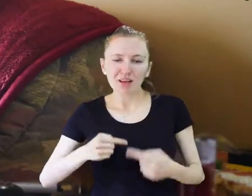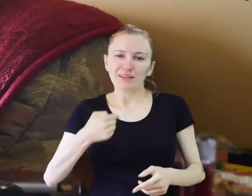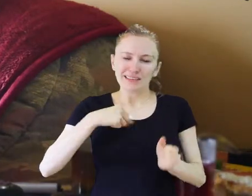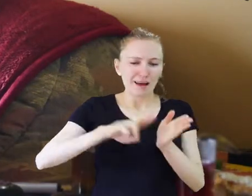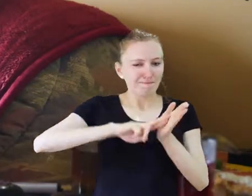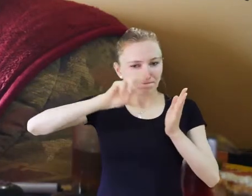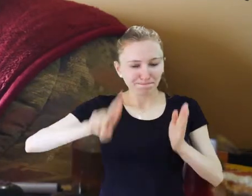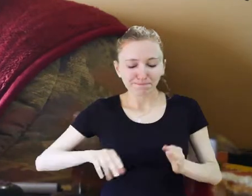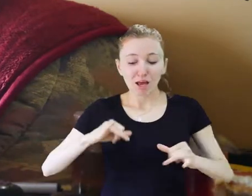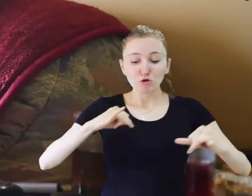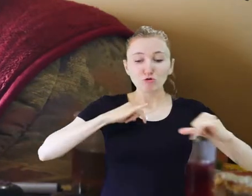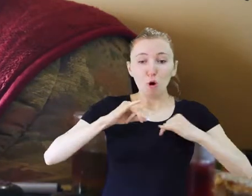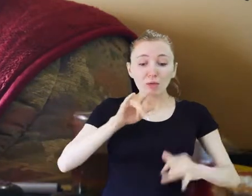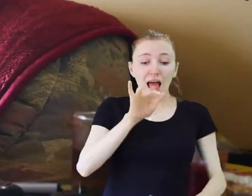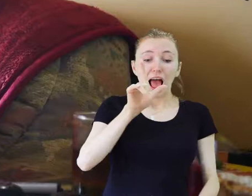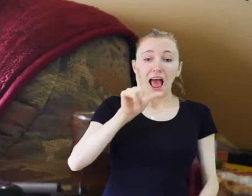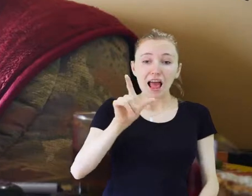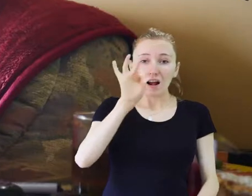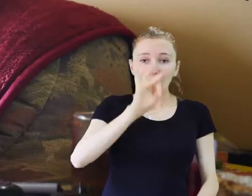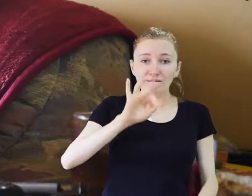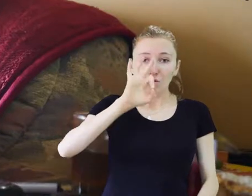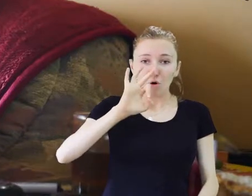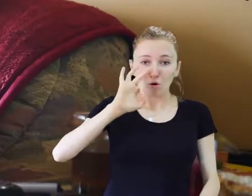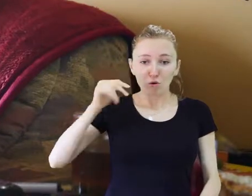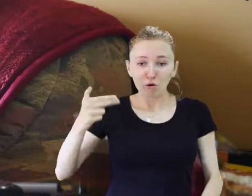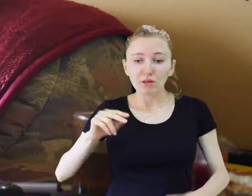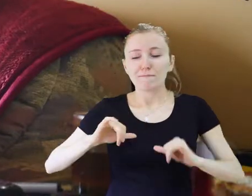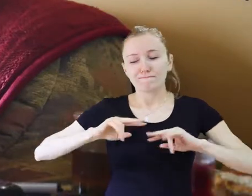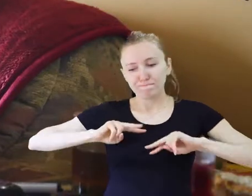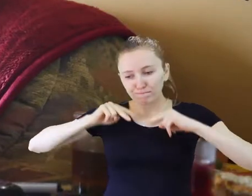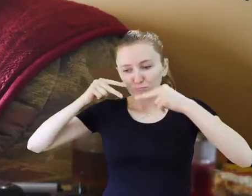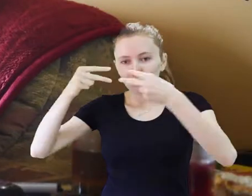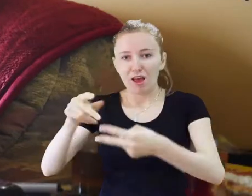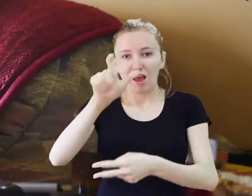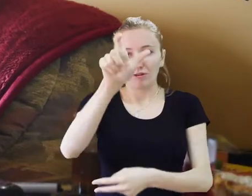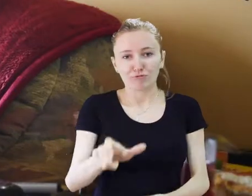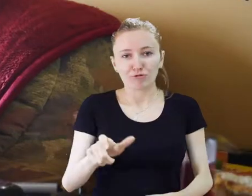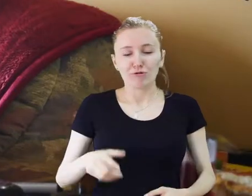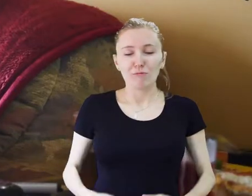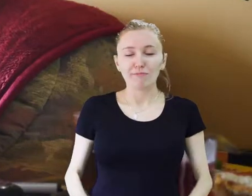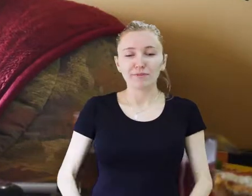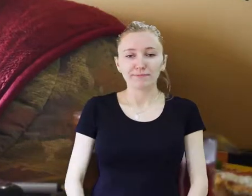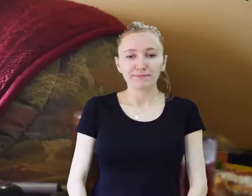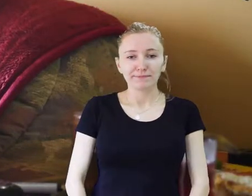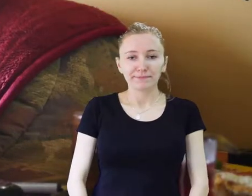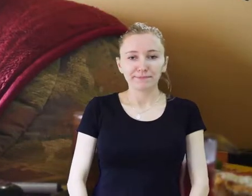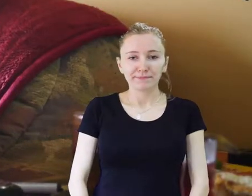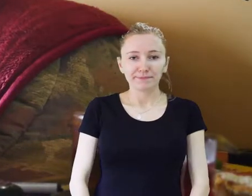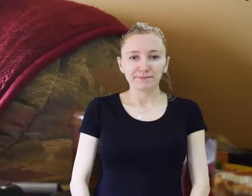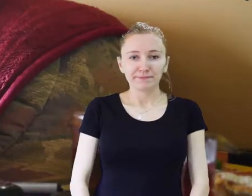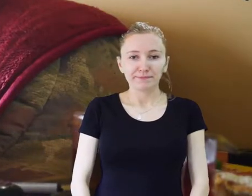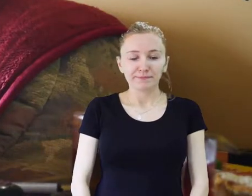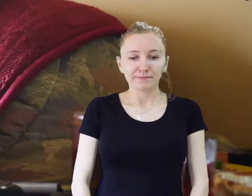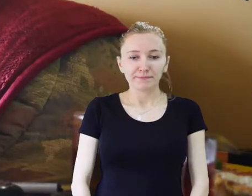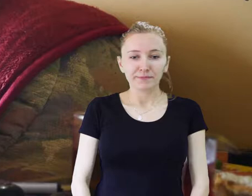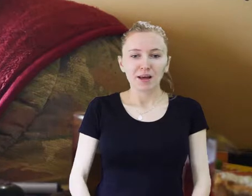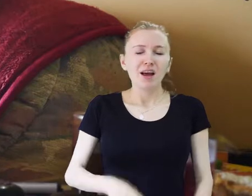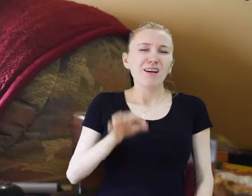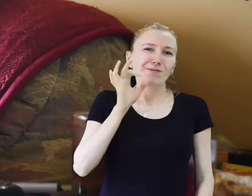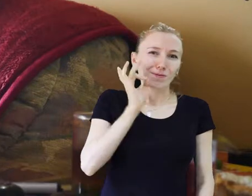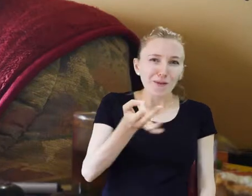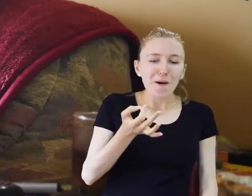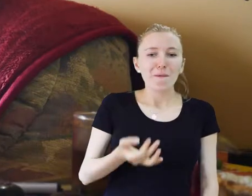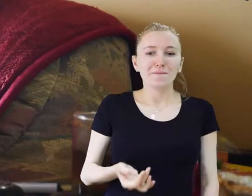przekazałam ci rządy nad forum. No i dobrze,